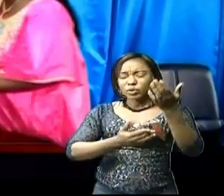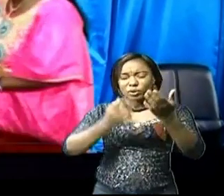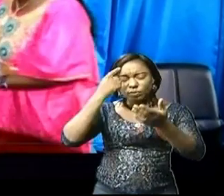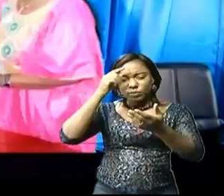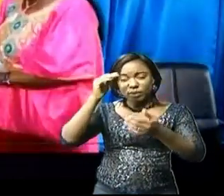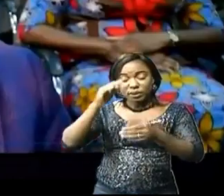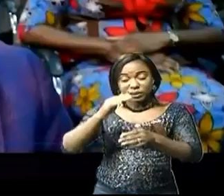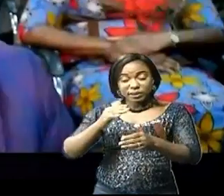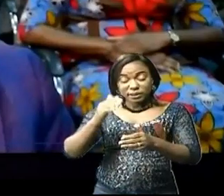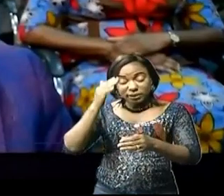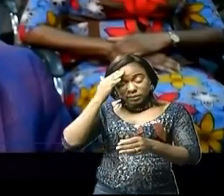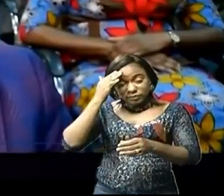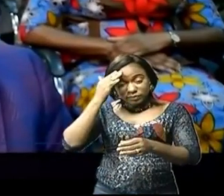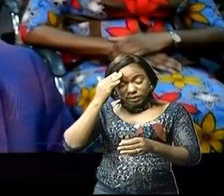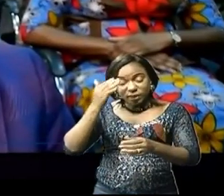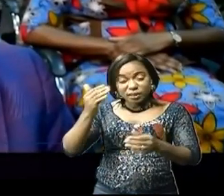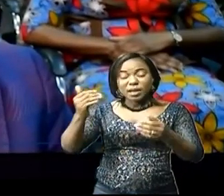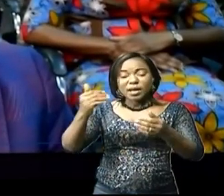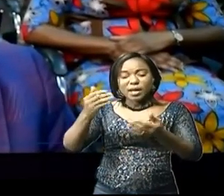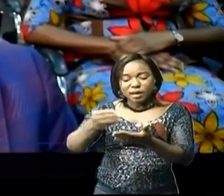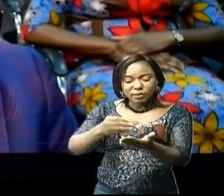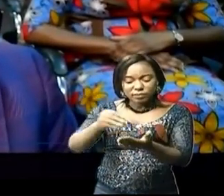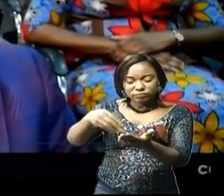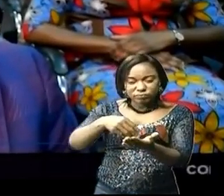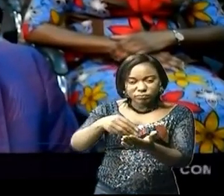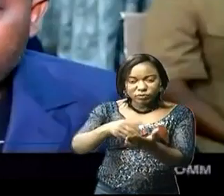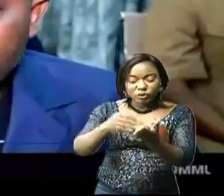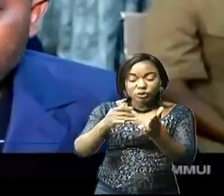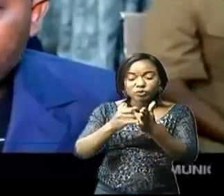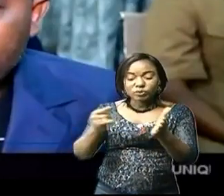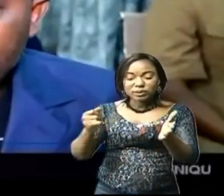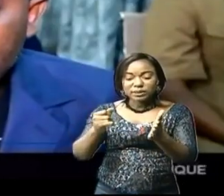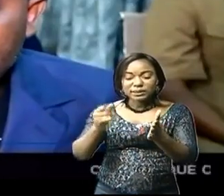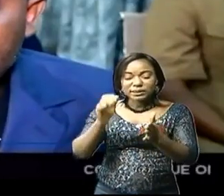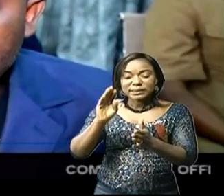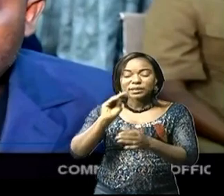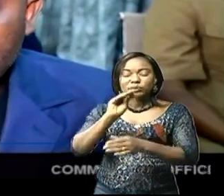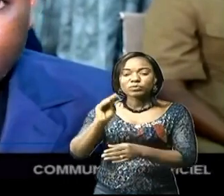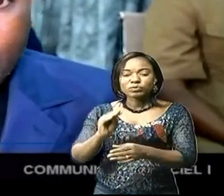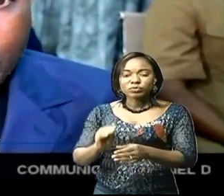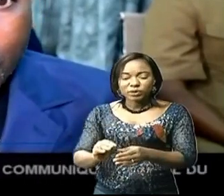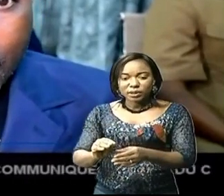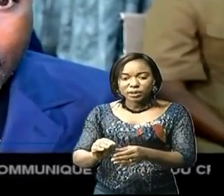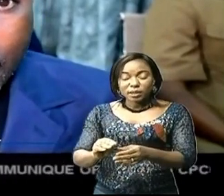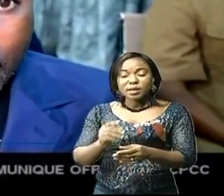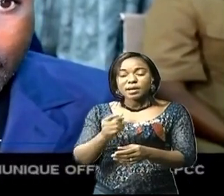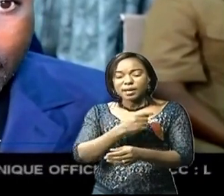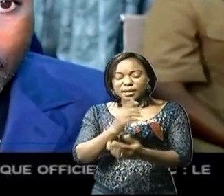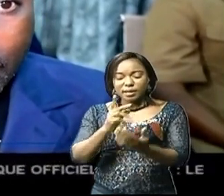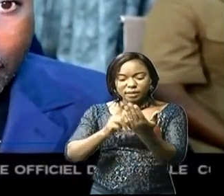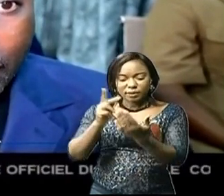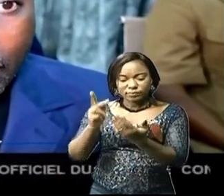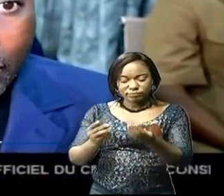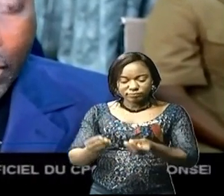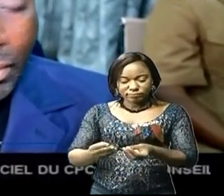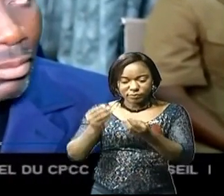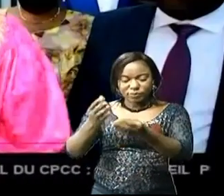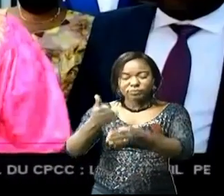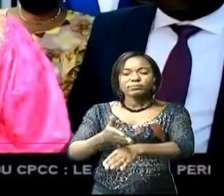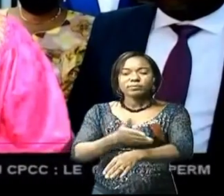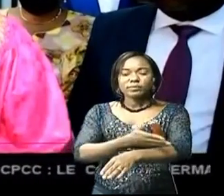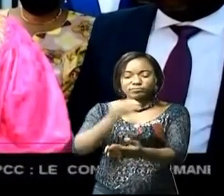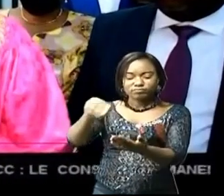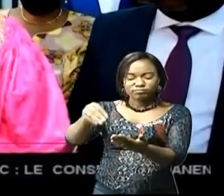un accroissement de 65% des recettes issues du secteur minier. La particularité de ce projet, nous avons un accroissement en